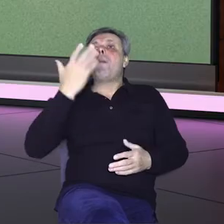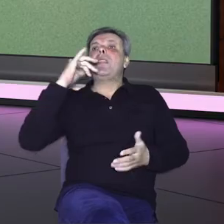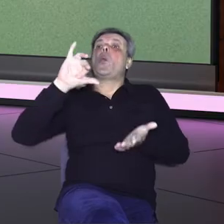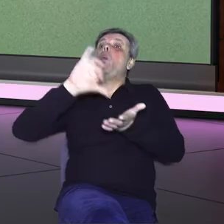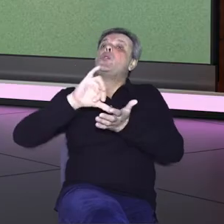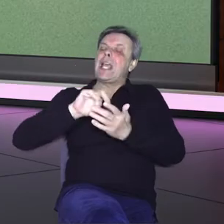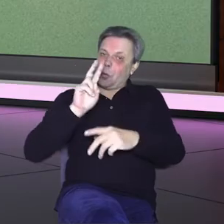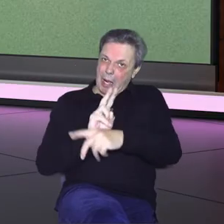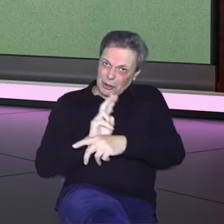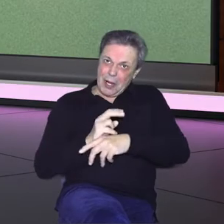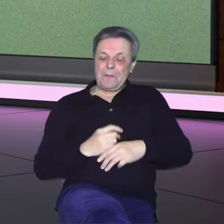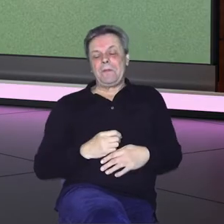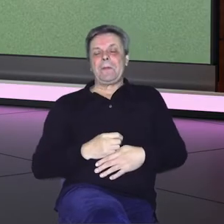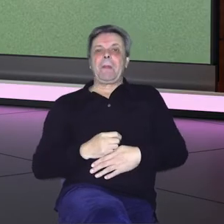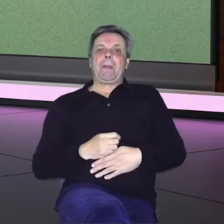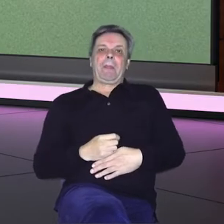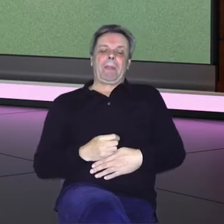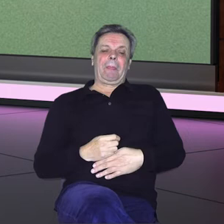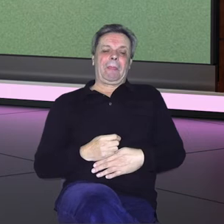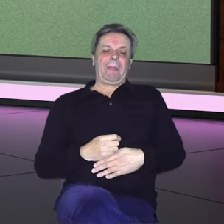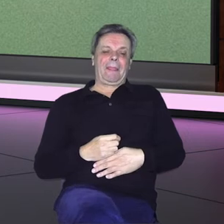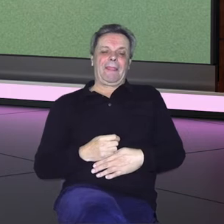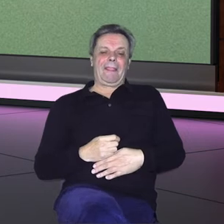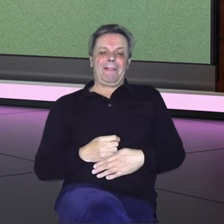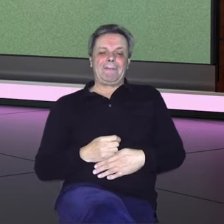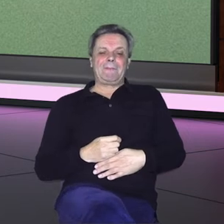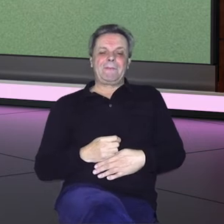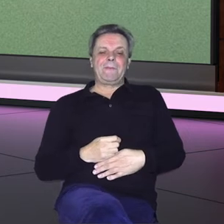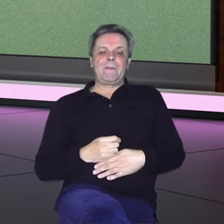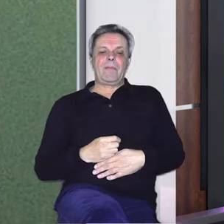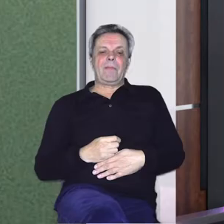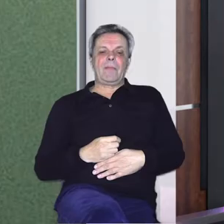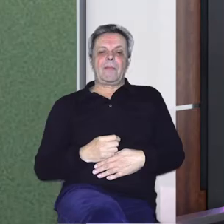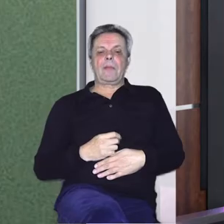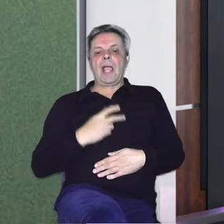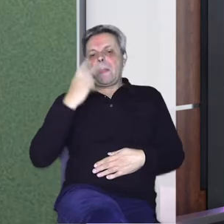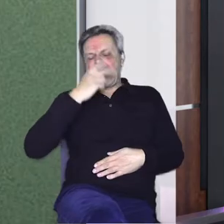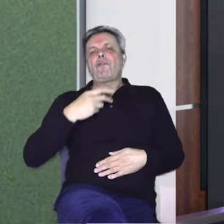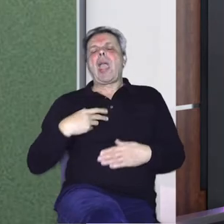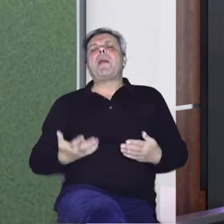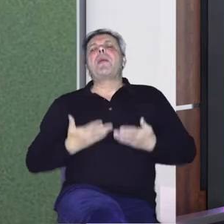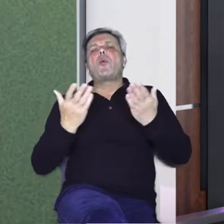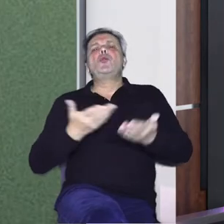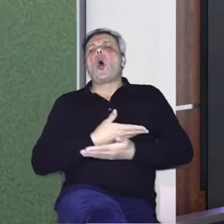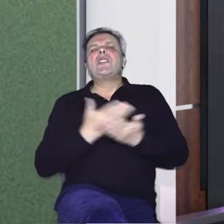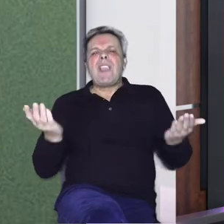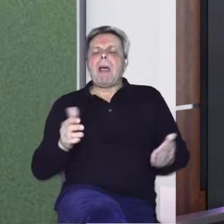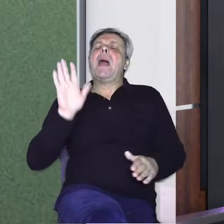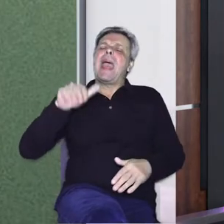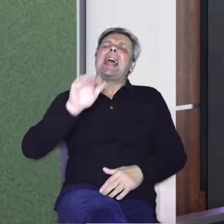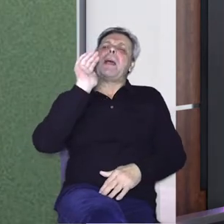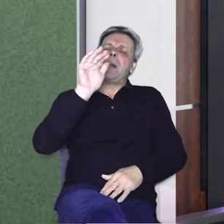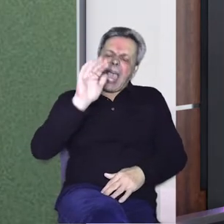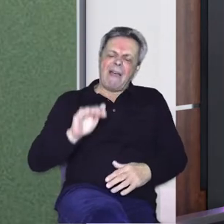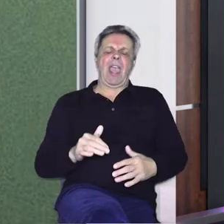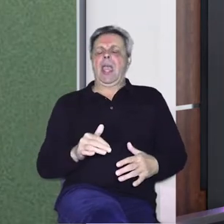pažnje. Što ste vi rekli, malo napci se idem. Da malo. Šaša, na stranu. Ali naravno da bih preporučio svima da se prijave